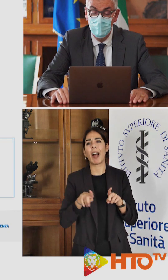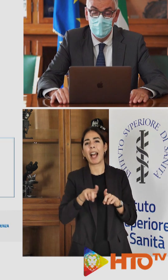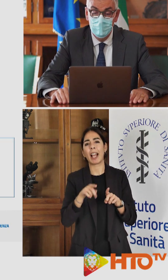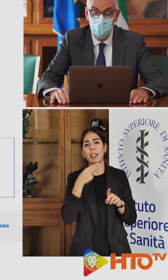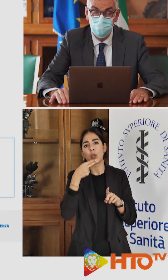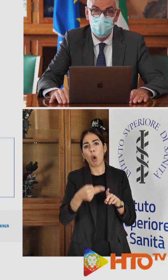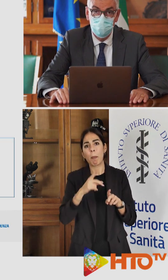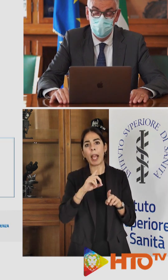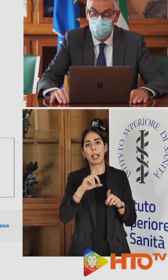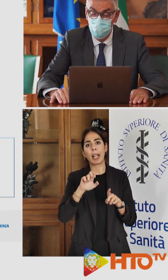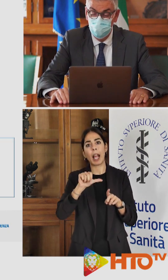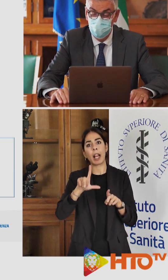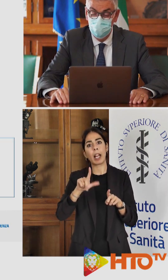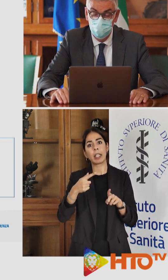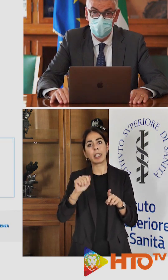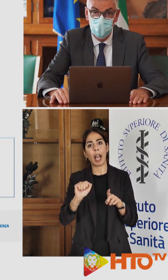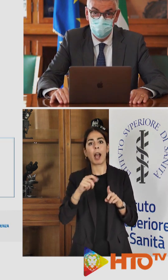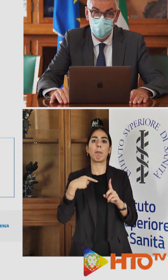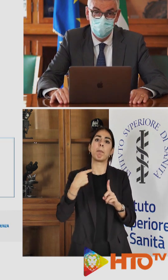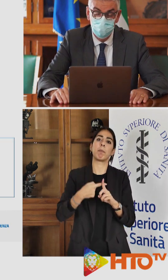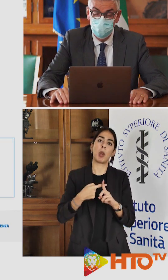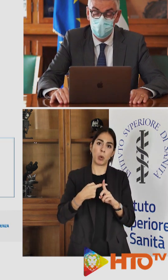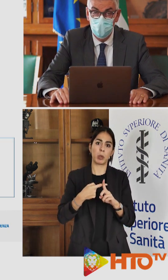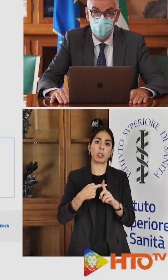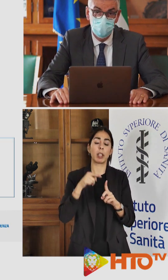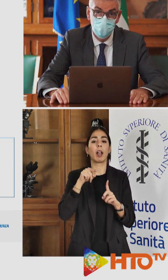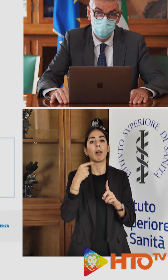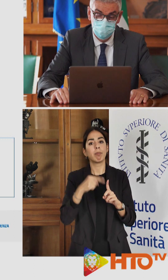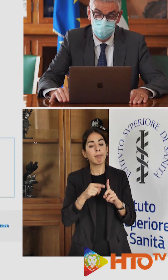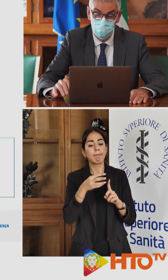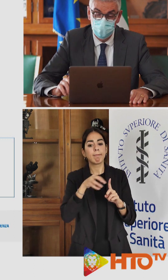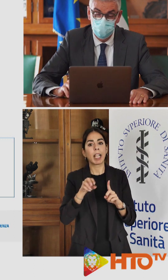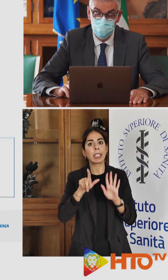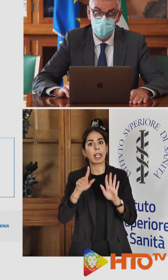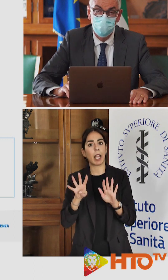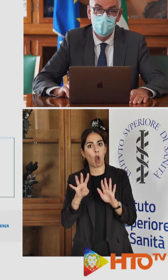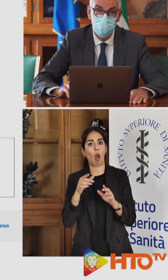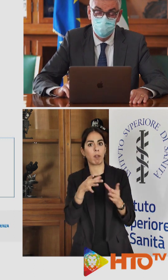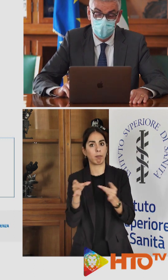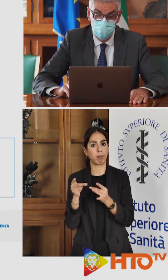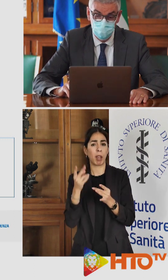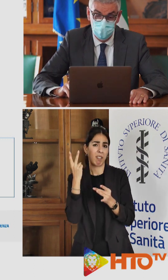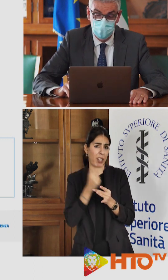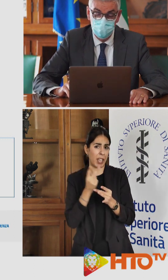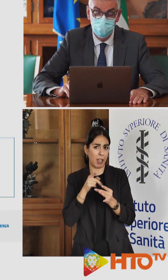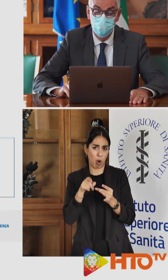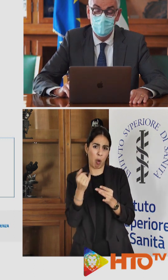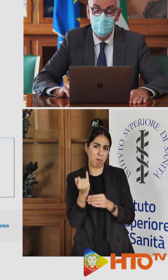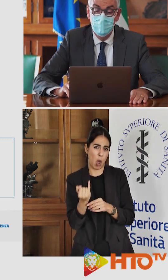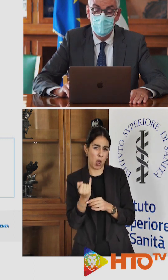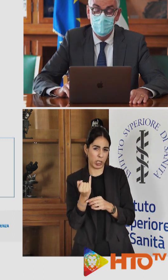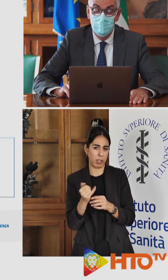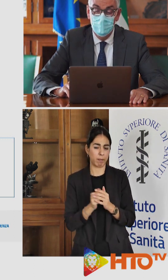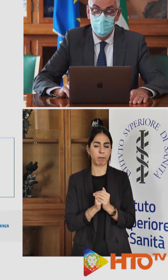Plus sono stati isolati 79 casi ma come vedete è una parte molto contenuta rispetto al totale degli isolamenti.